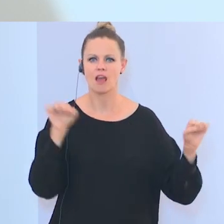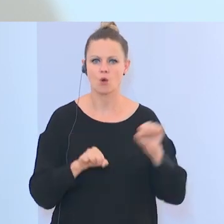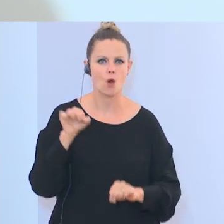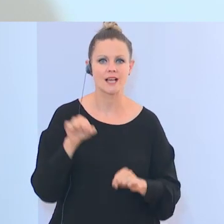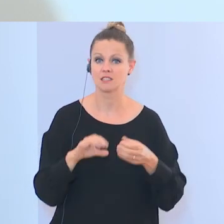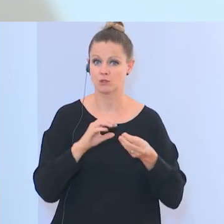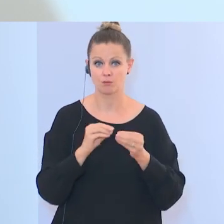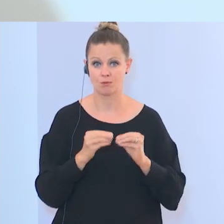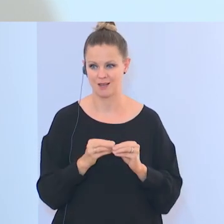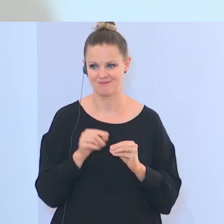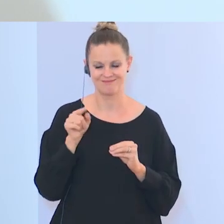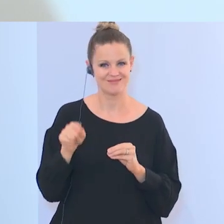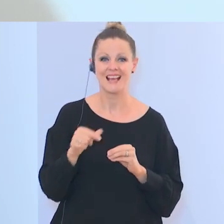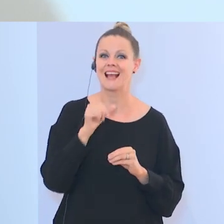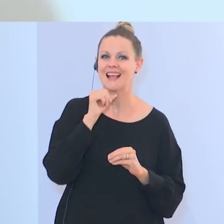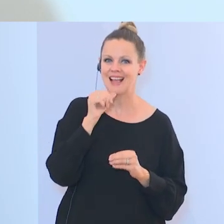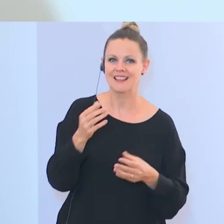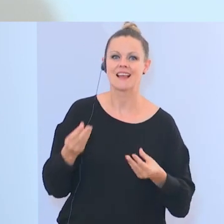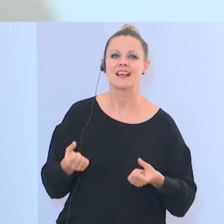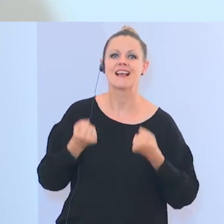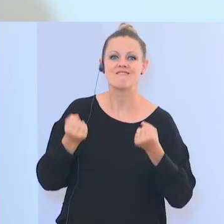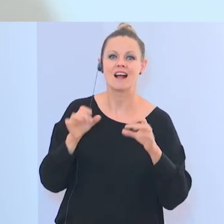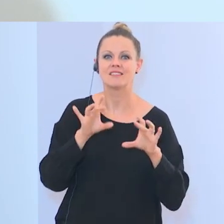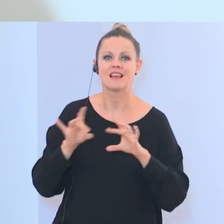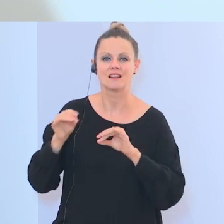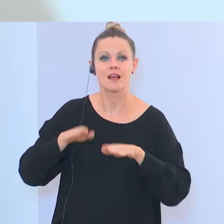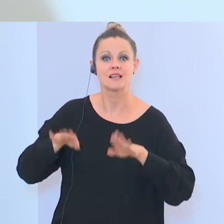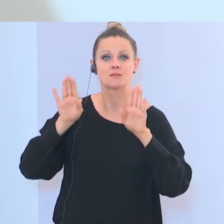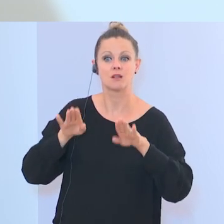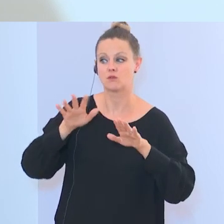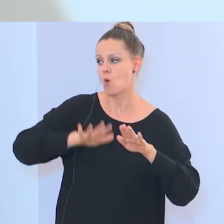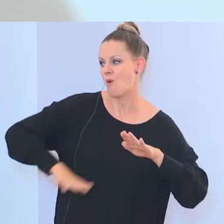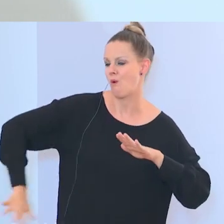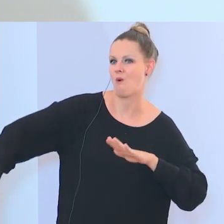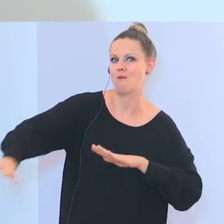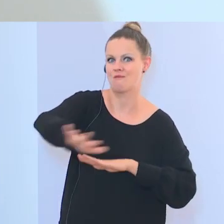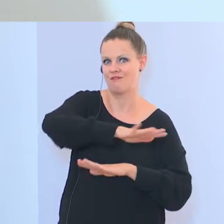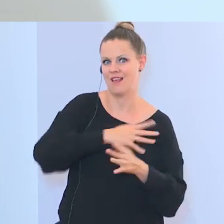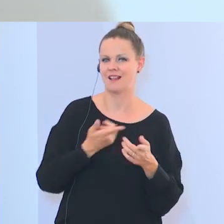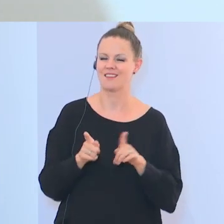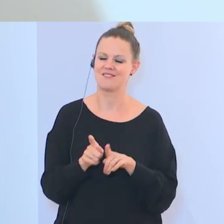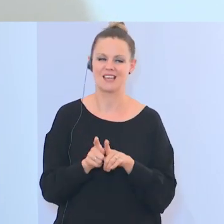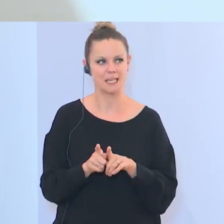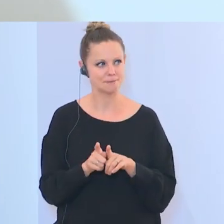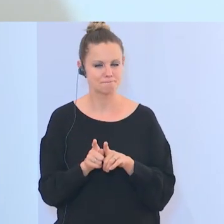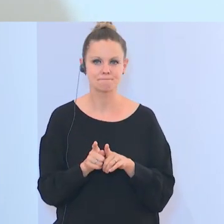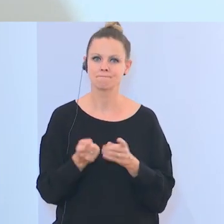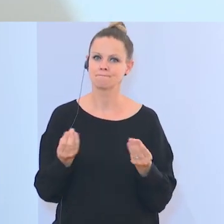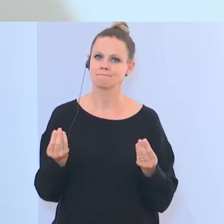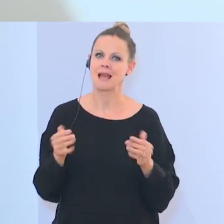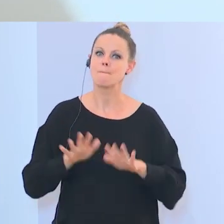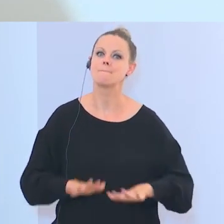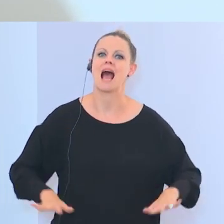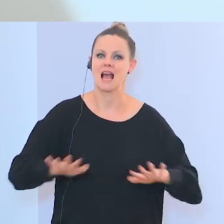Der nicht gewalttätige Islamismus schafft ein Umfeld, das einen Nährboden bildet